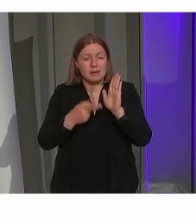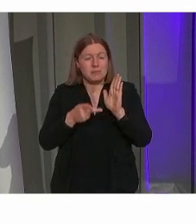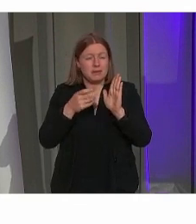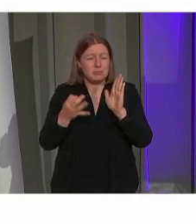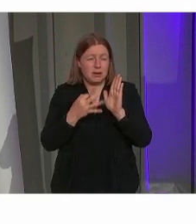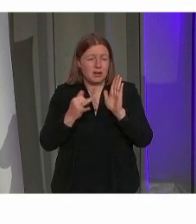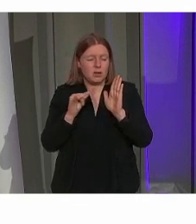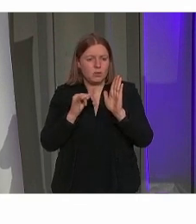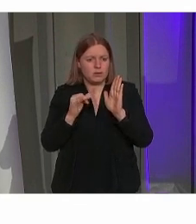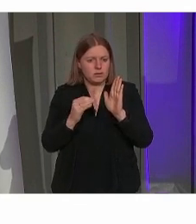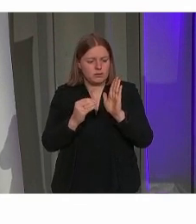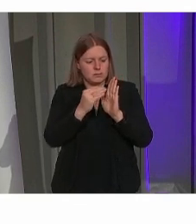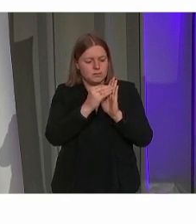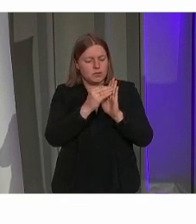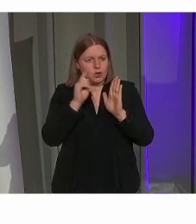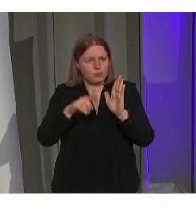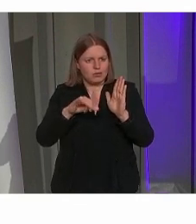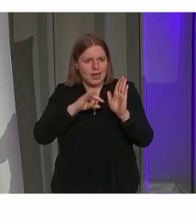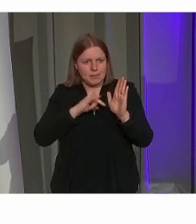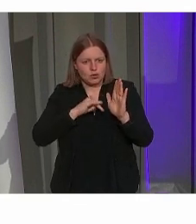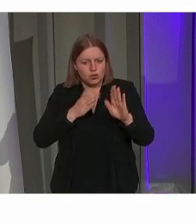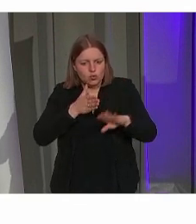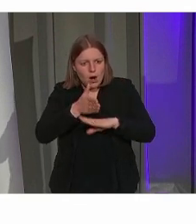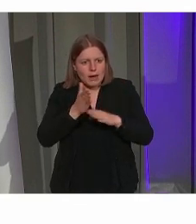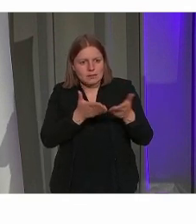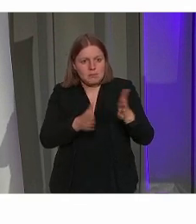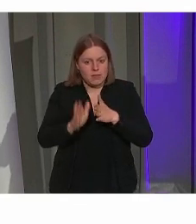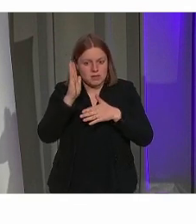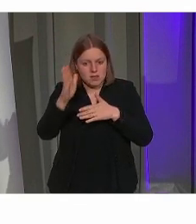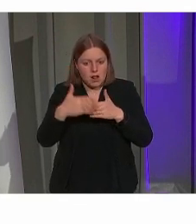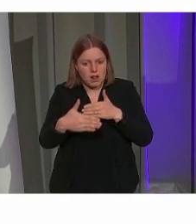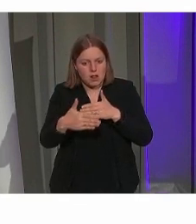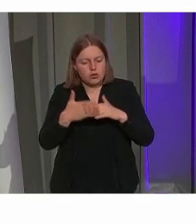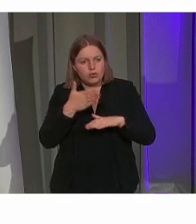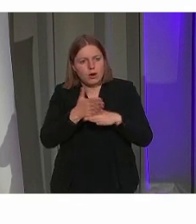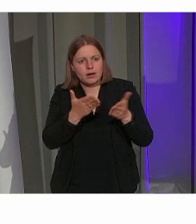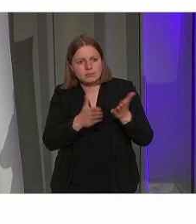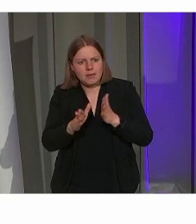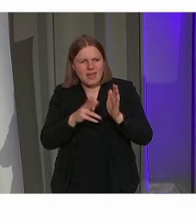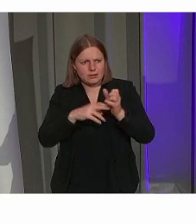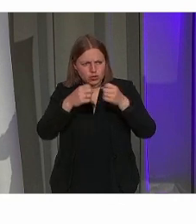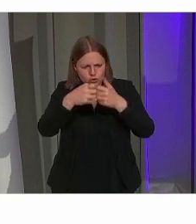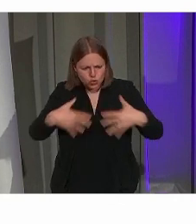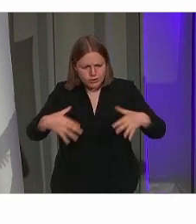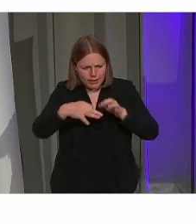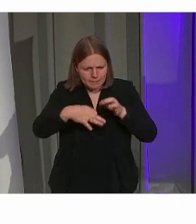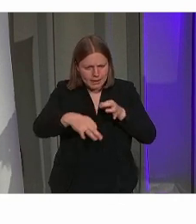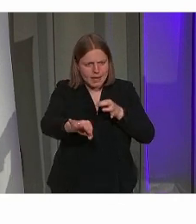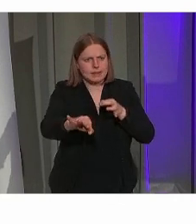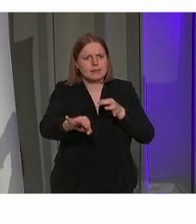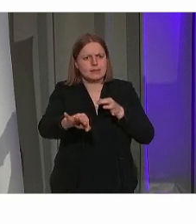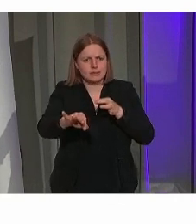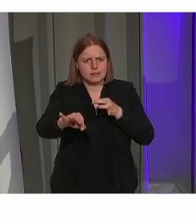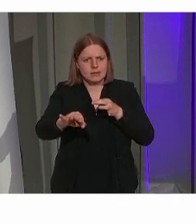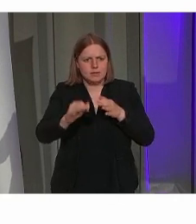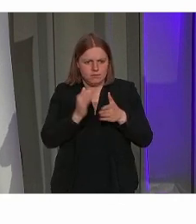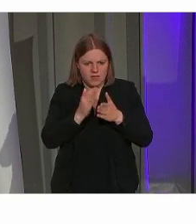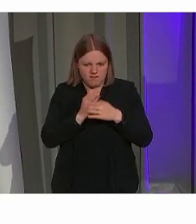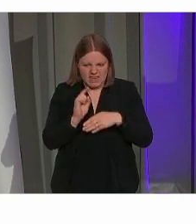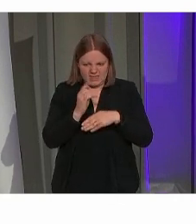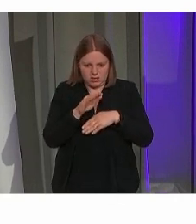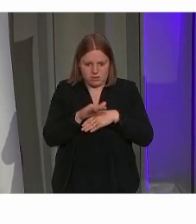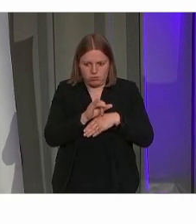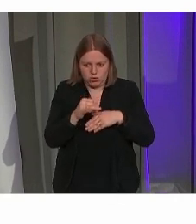was eigenlijk dat er een toegankelijkheidsplan zou komen, dat er een structureel beleid zou gevoerd worden, vanaf stap 1.